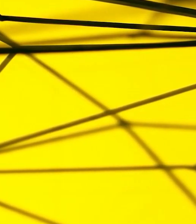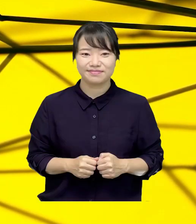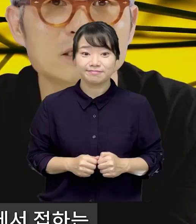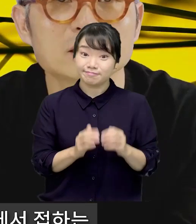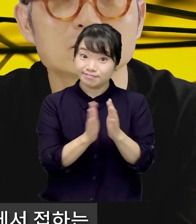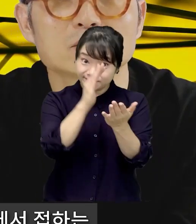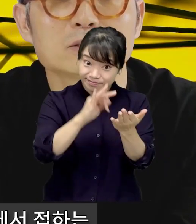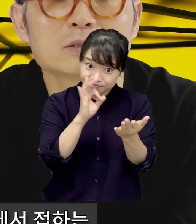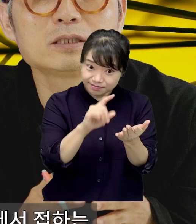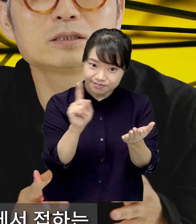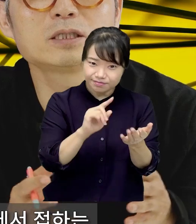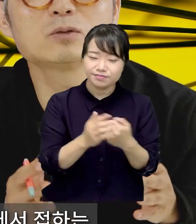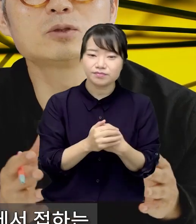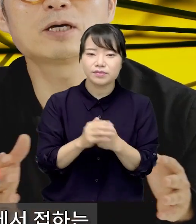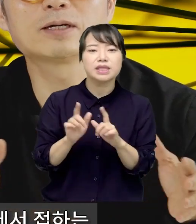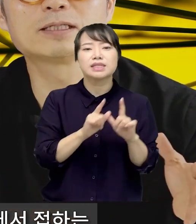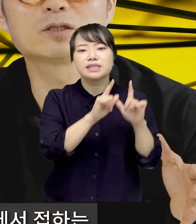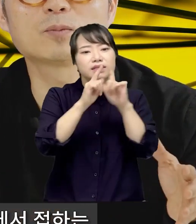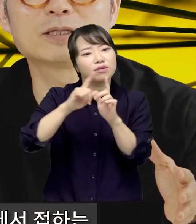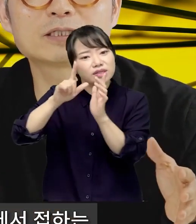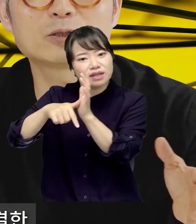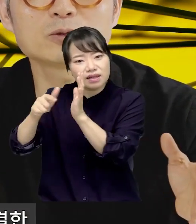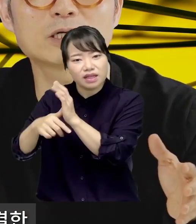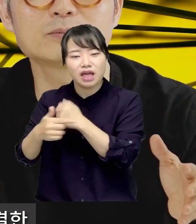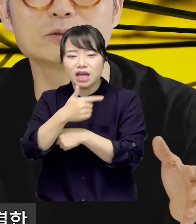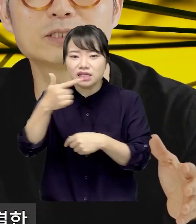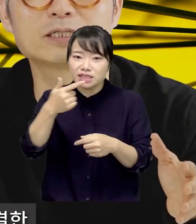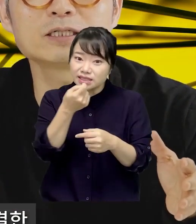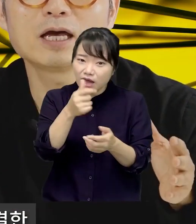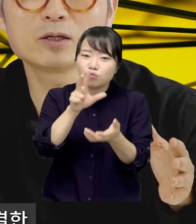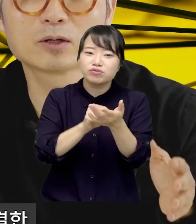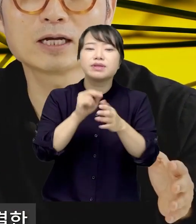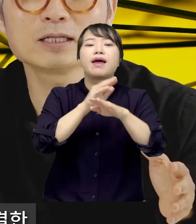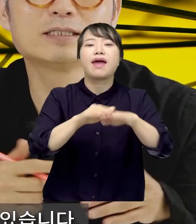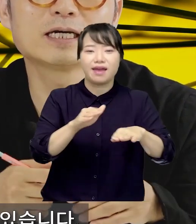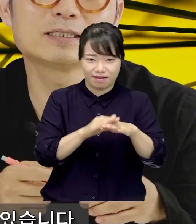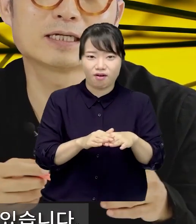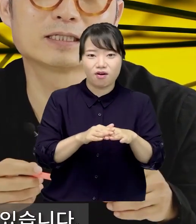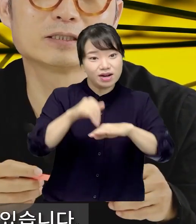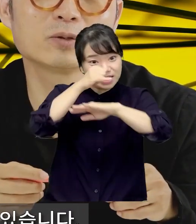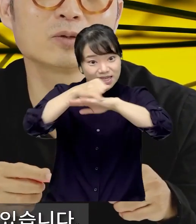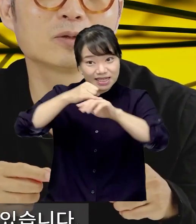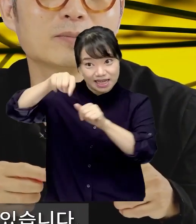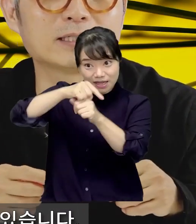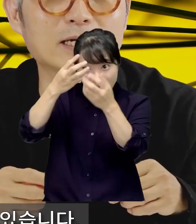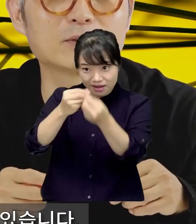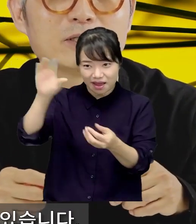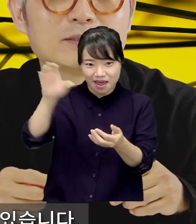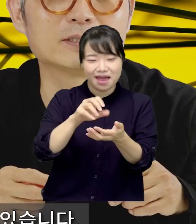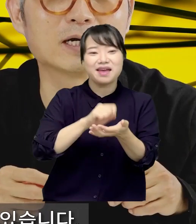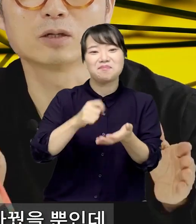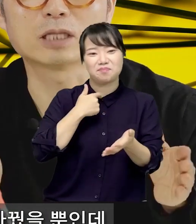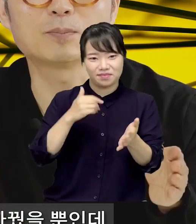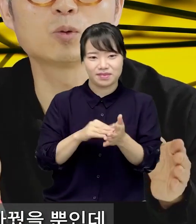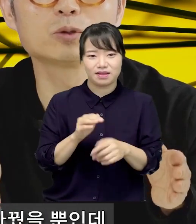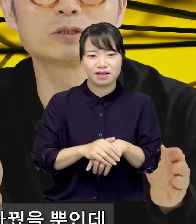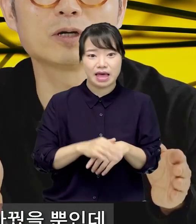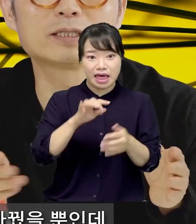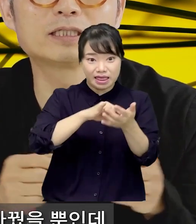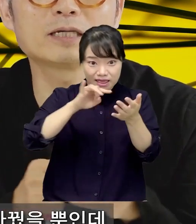이 책에서는 실제 우리 생활에서 접하는 크고 작은 문제를 해결한 디자인 사례들도 많이 담겨 있습니다.